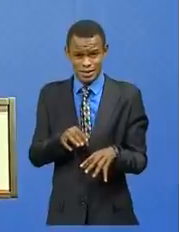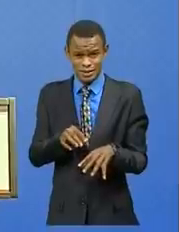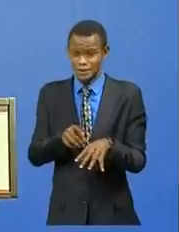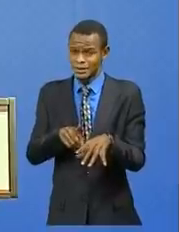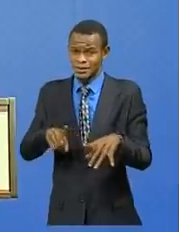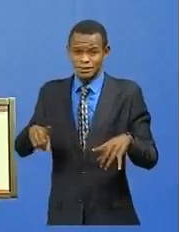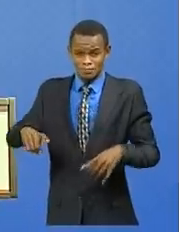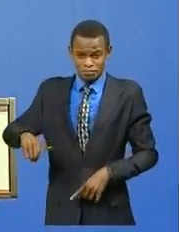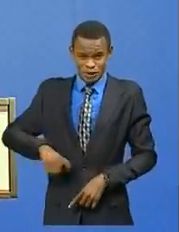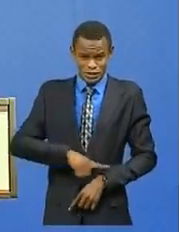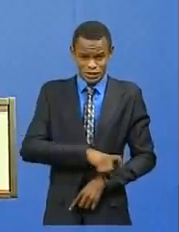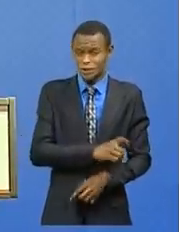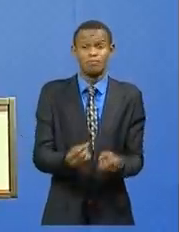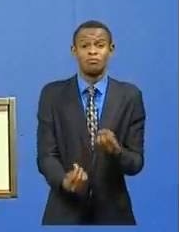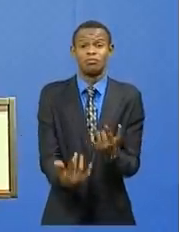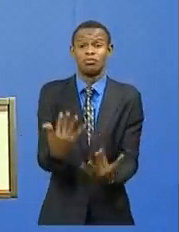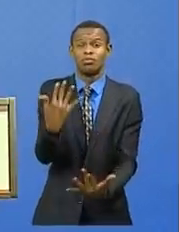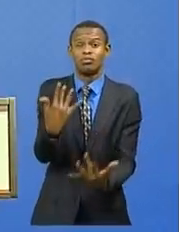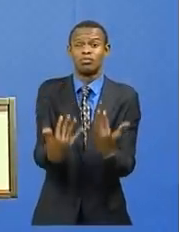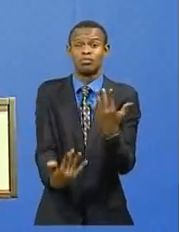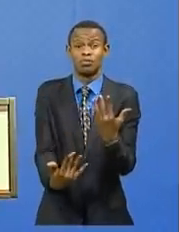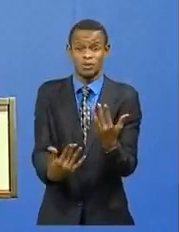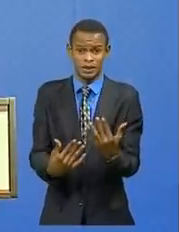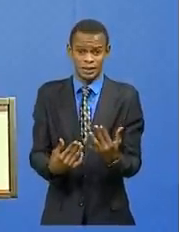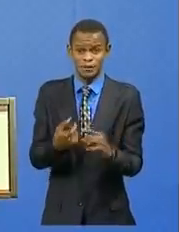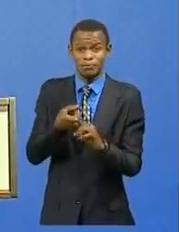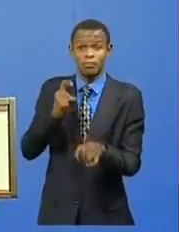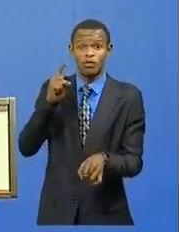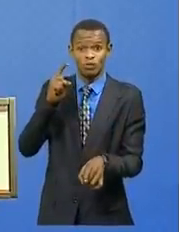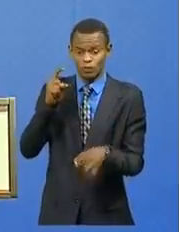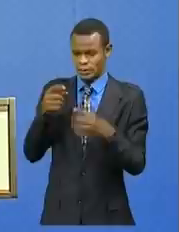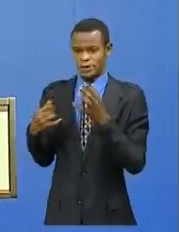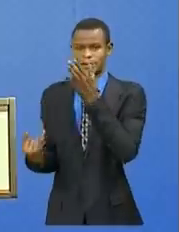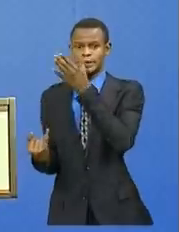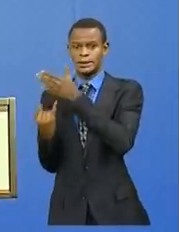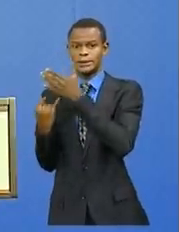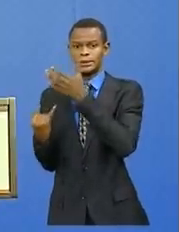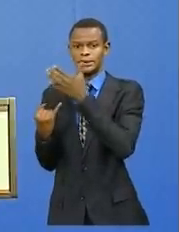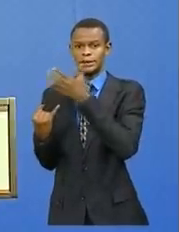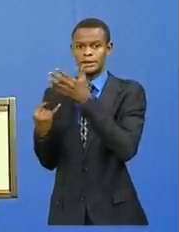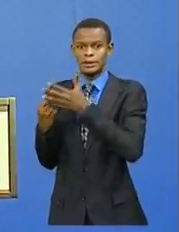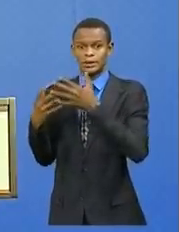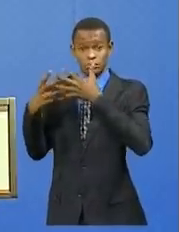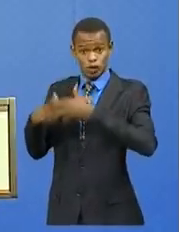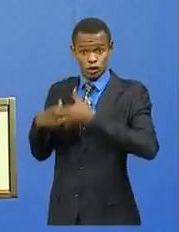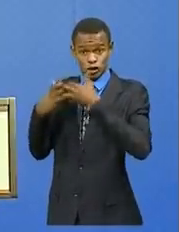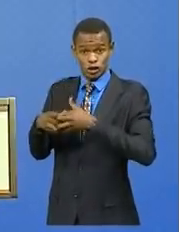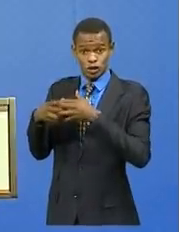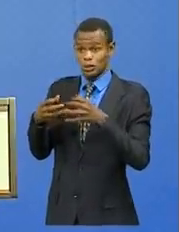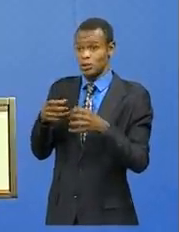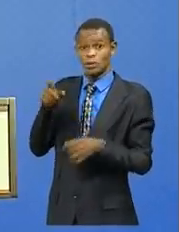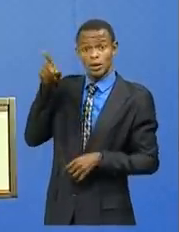Tikapa et Kassai par une usine en Angola a déjà entraîné d'énormes dégâts sur la vie de nos